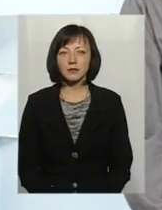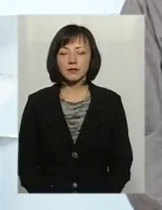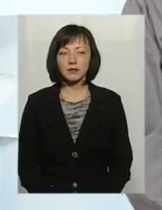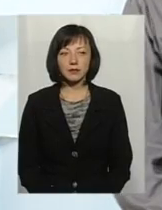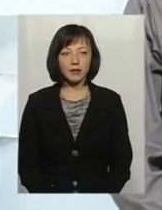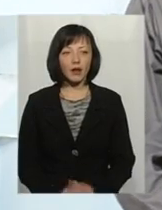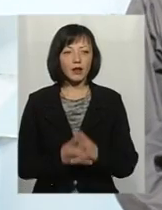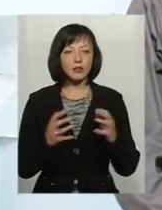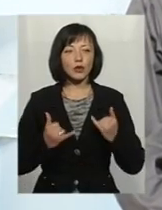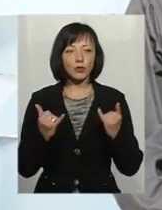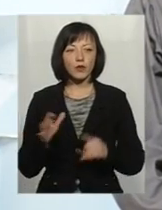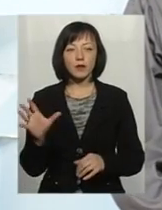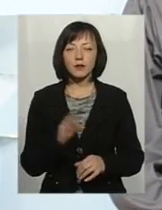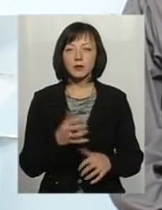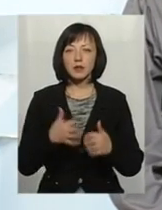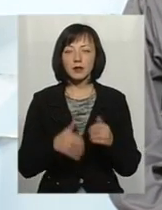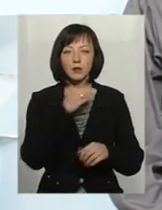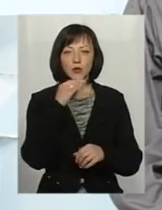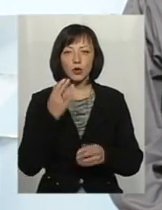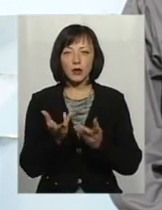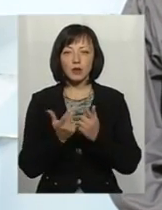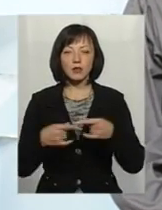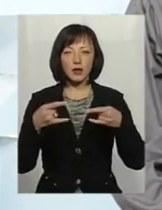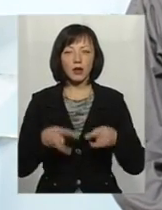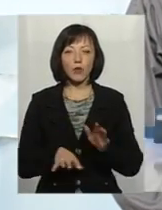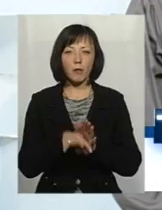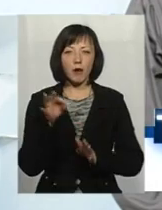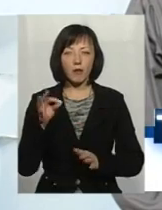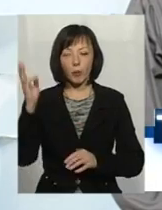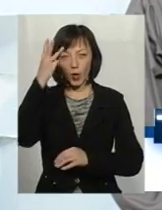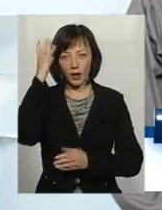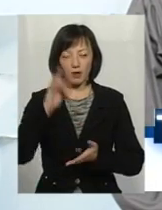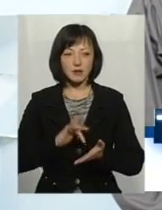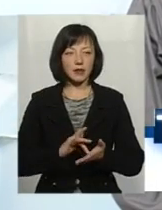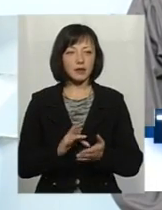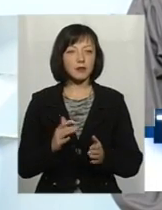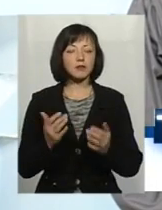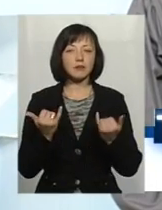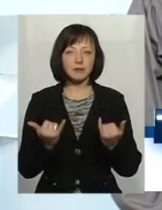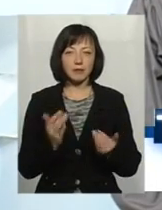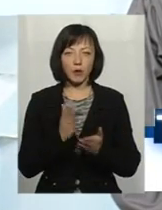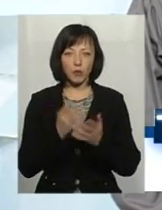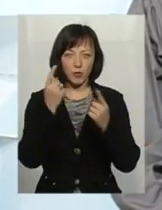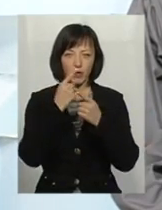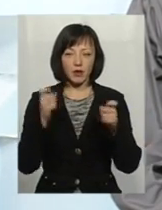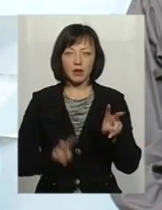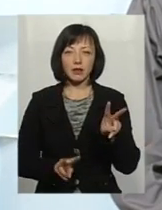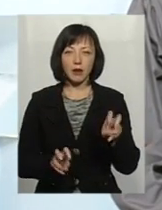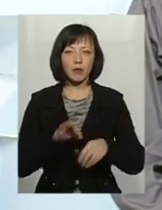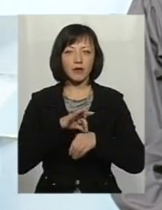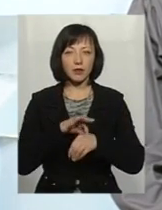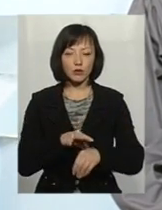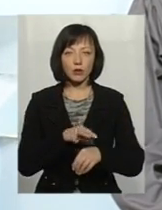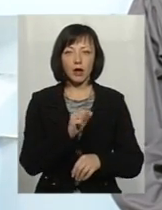Мої шанування усім, хто серед чималої кількості телеканалів оціпері обрав саме поділят центр. На час і в прямому ефірі тема. Я Анна